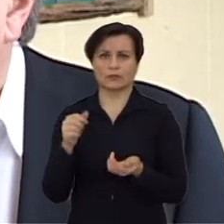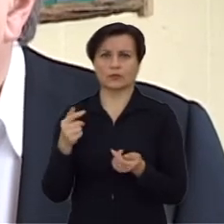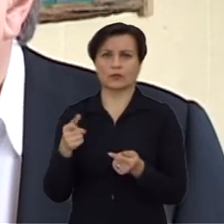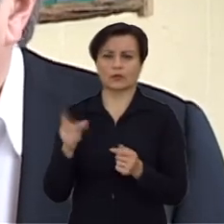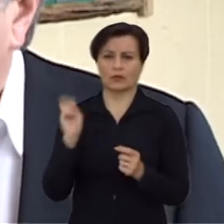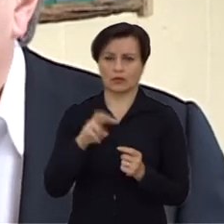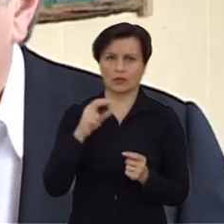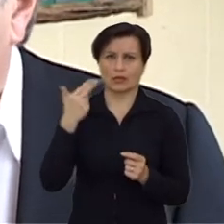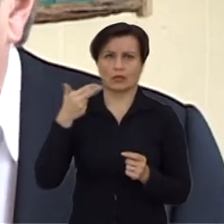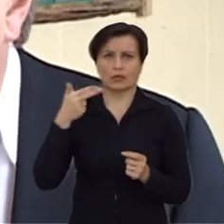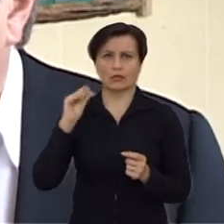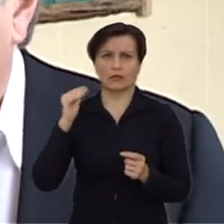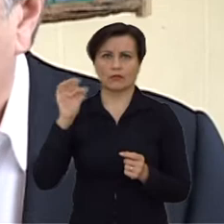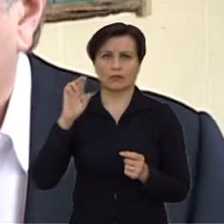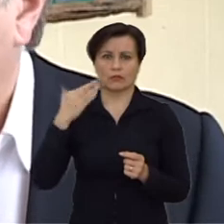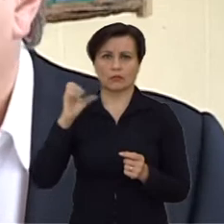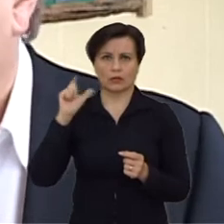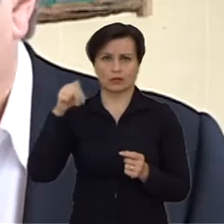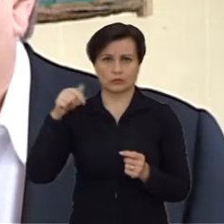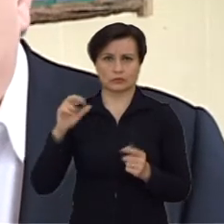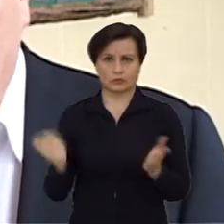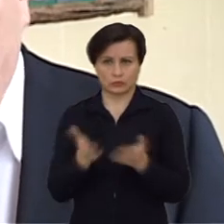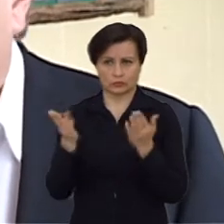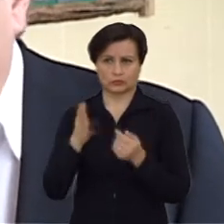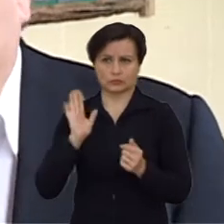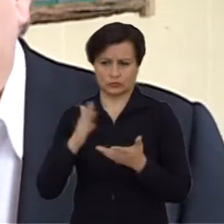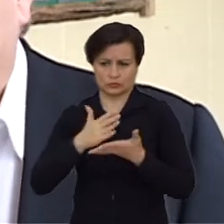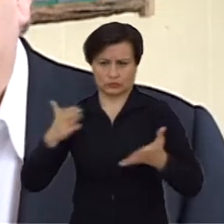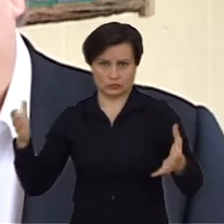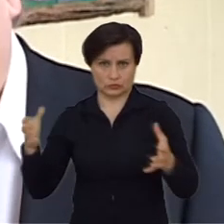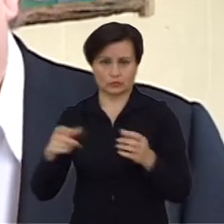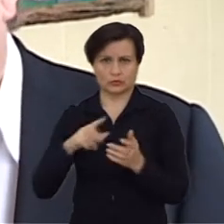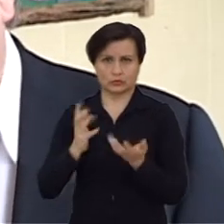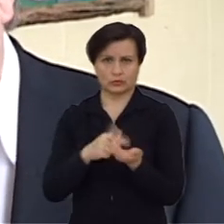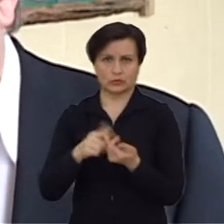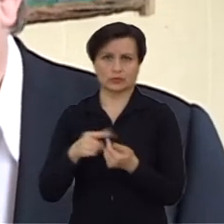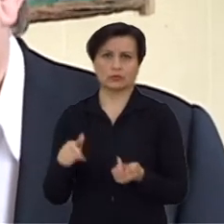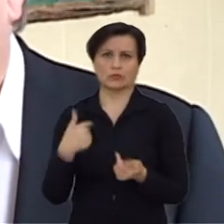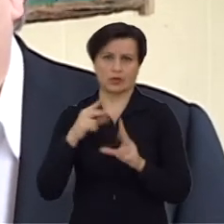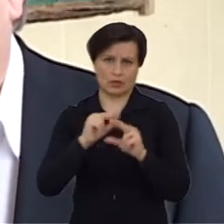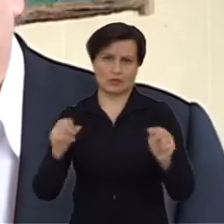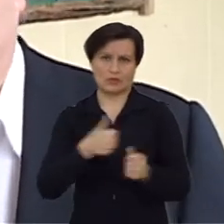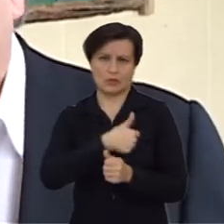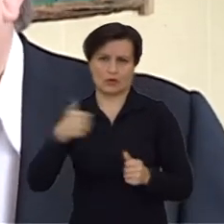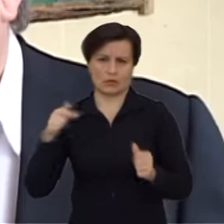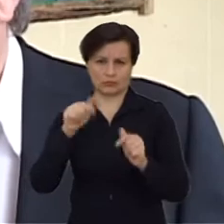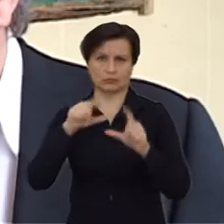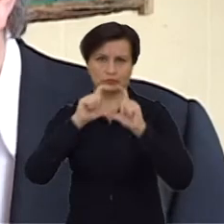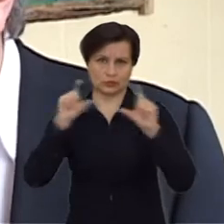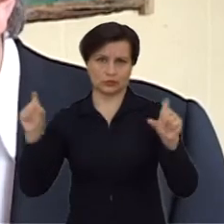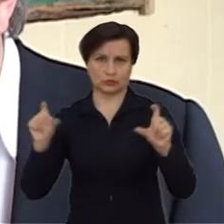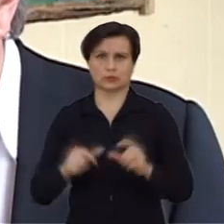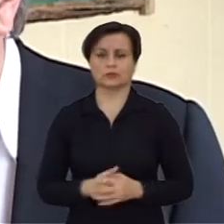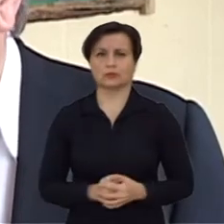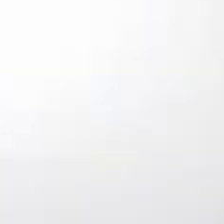norinčių užsimti neformalių ūkdymų yra toks didelis skaičius, tai reiškia, ta paslauga irgi labai reikalinga, tai linkiu